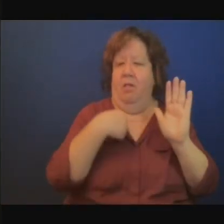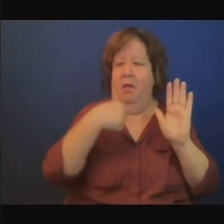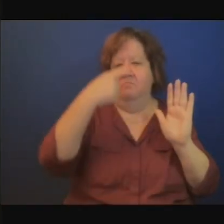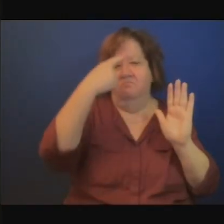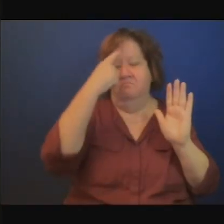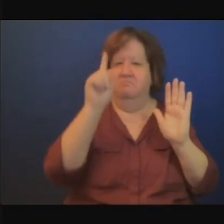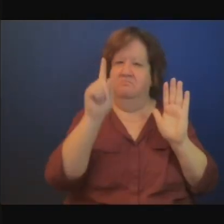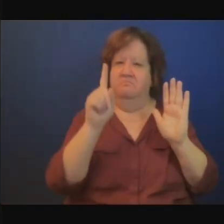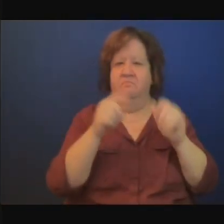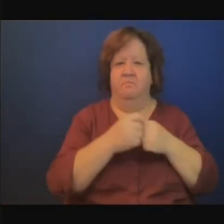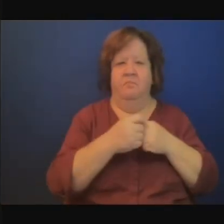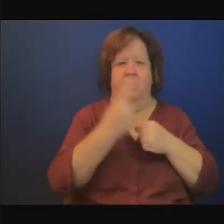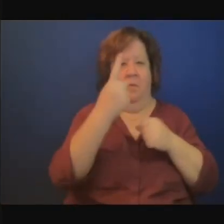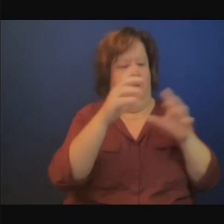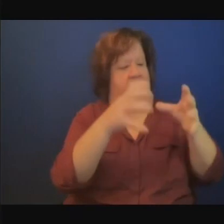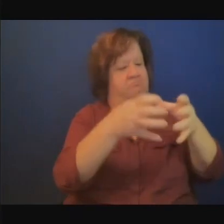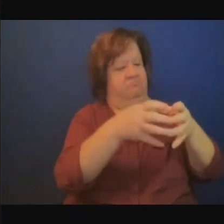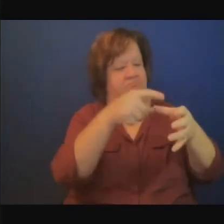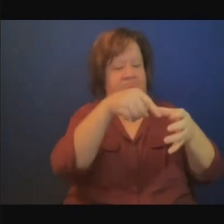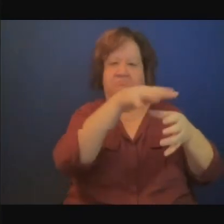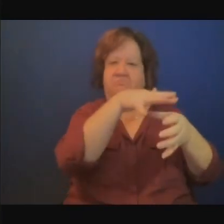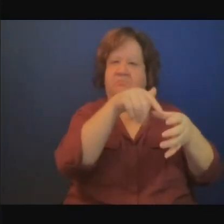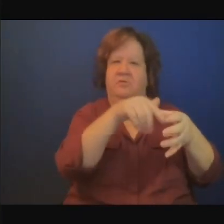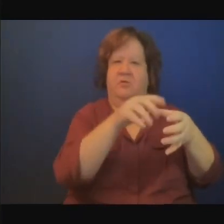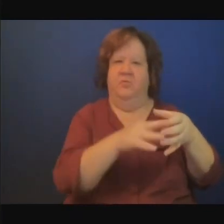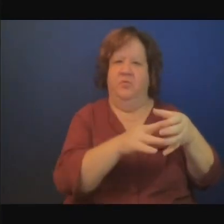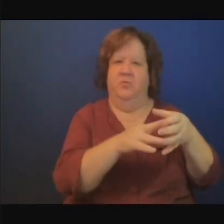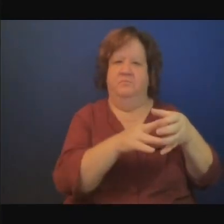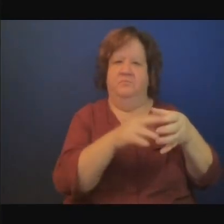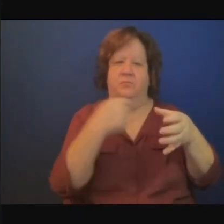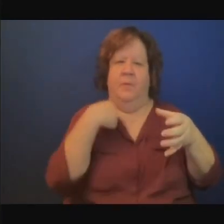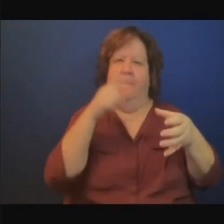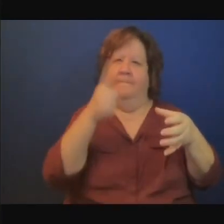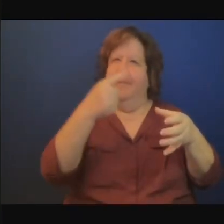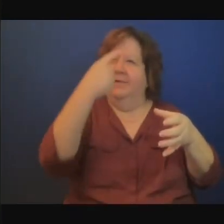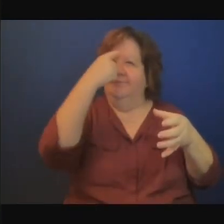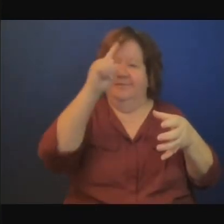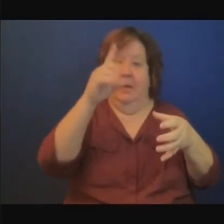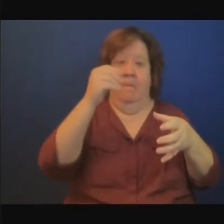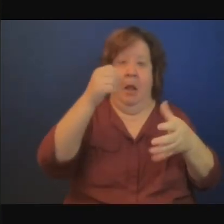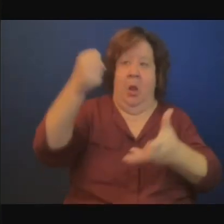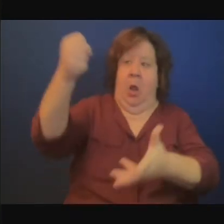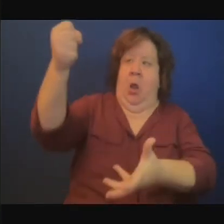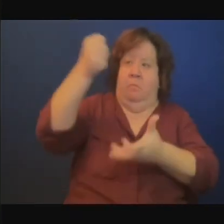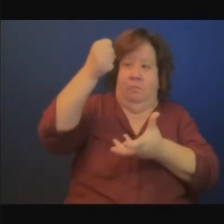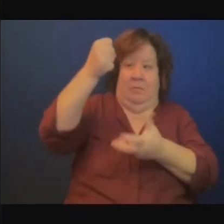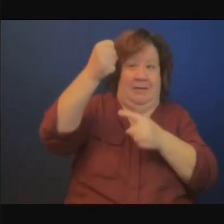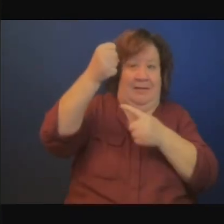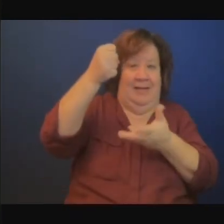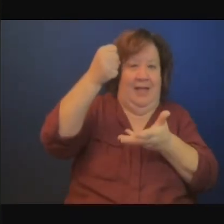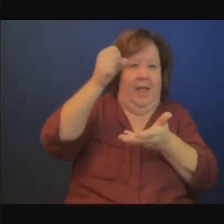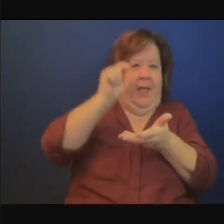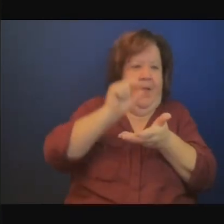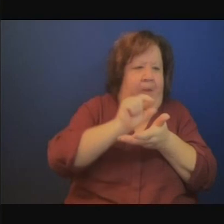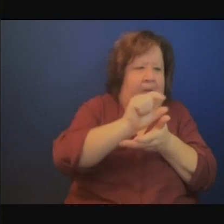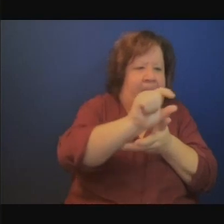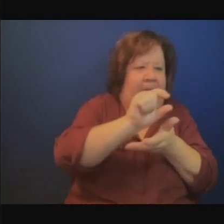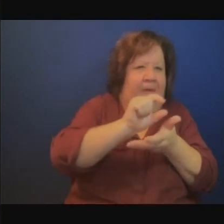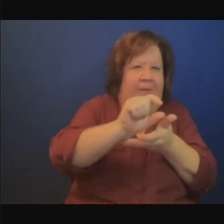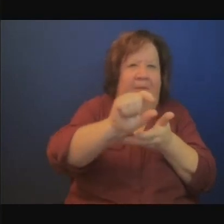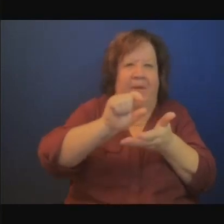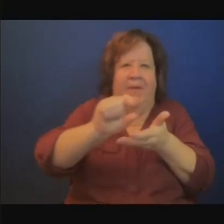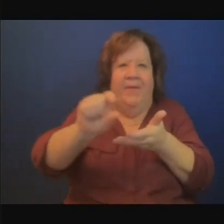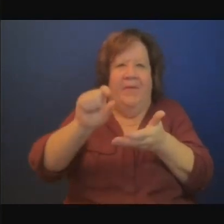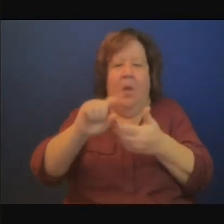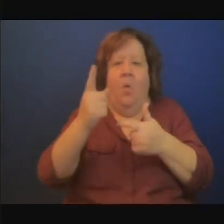d'encourager ces sociétés mettant en place des microfinancements il faut mettre en place des fonds garantis il faut renforcer les capacités